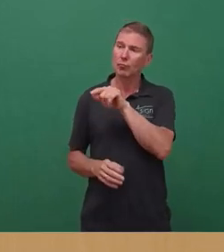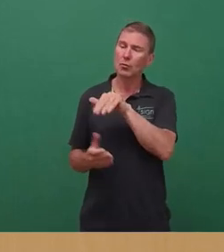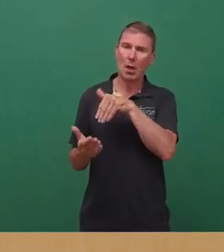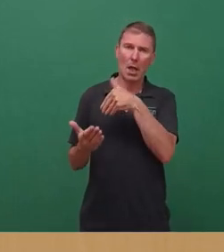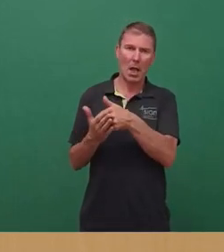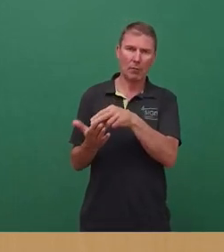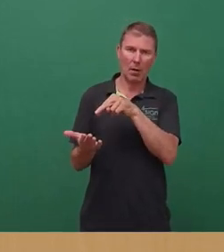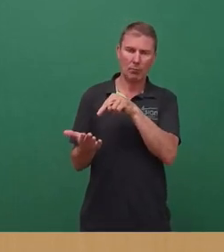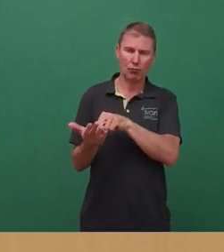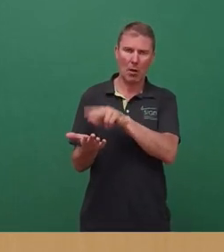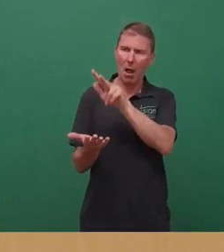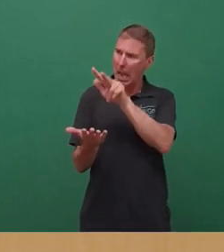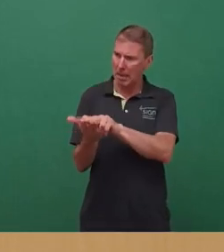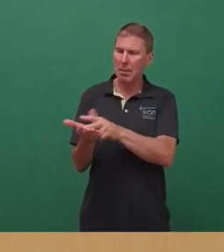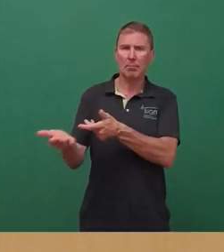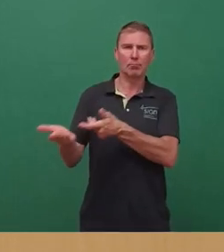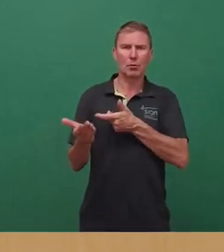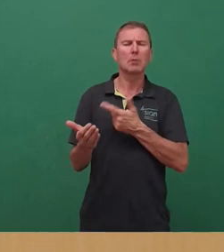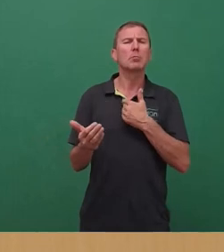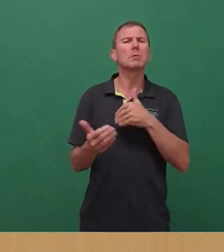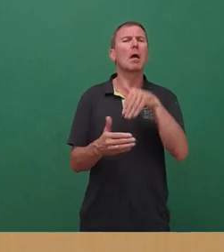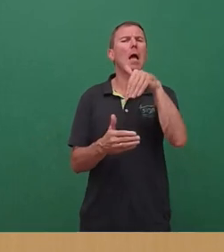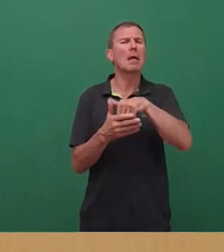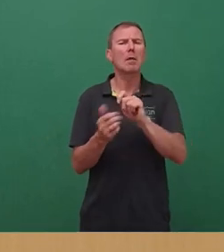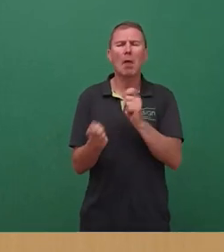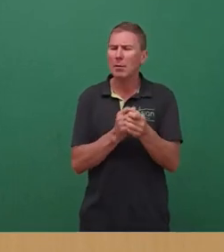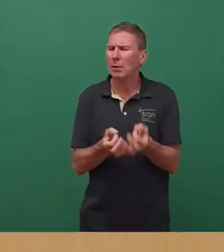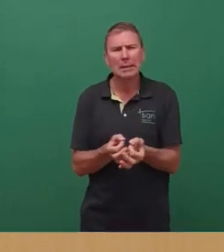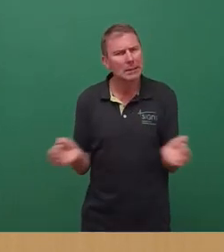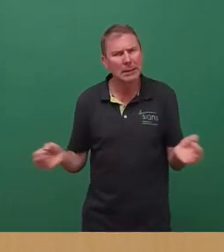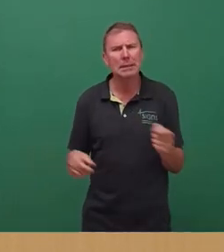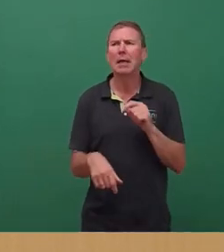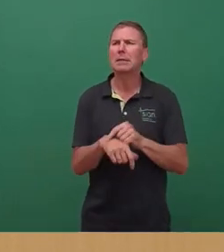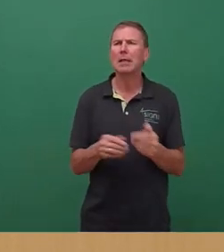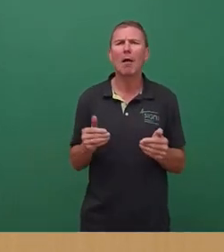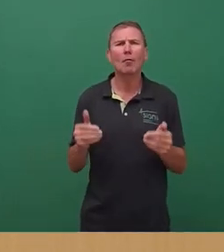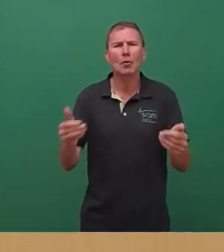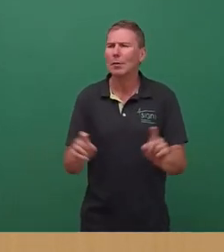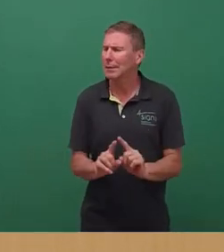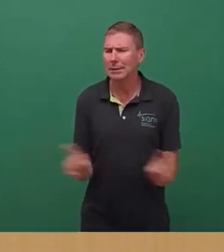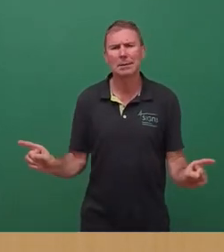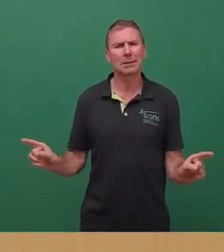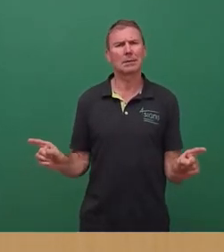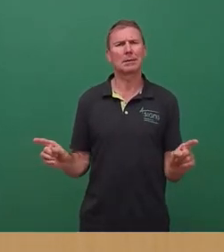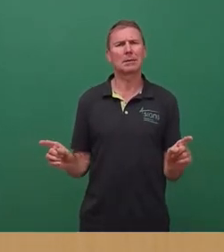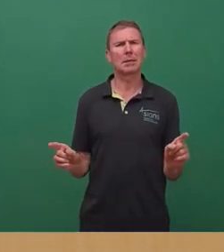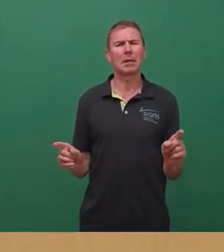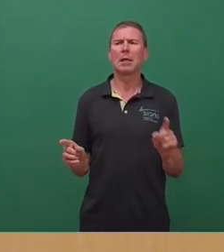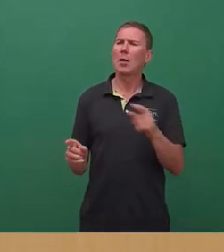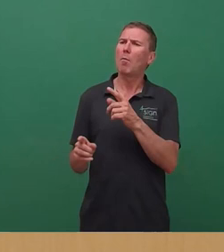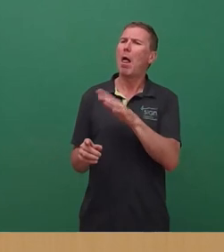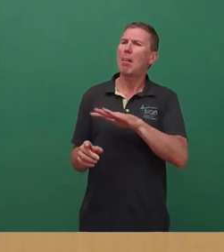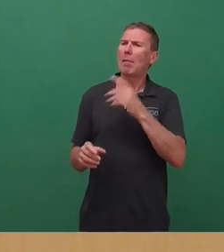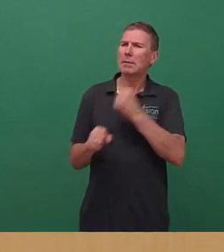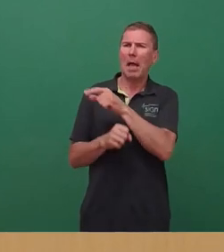bestätigt hat. Also es gab hier weder eine inhaltliche Veränderung noch eine zeitliche Verzögerung. Das heißt also auch, dass sowohl das Landesamt das schon vielfach